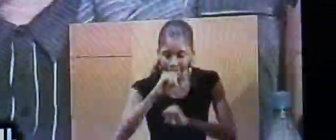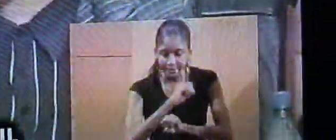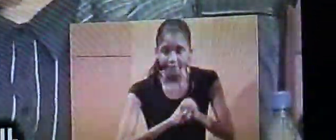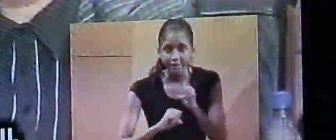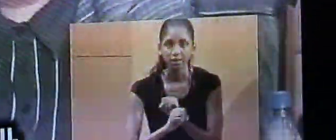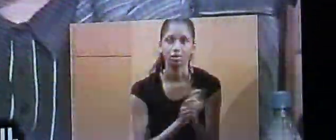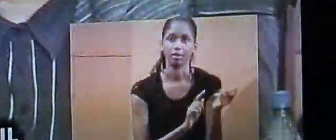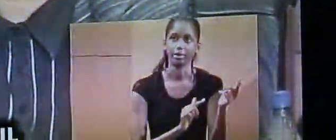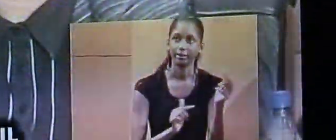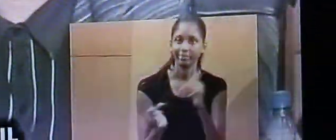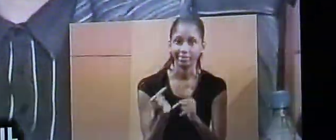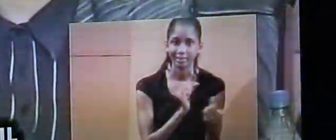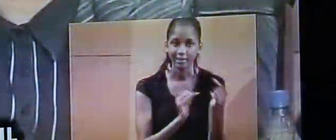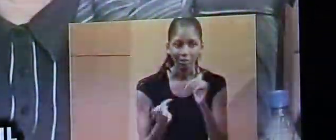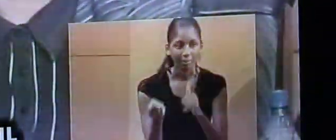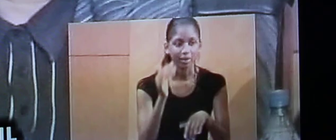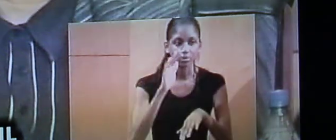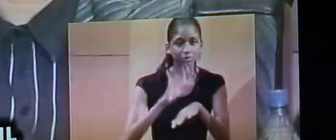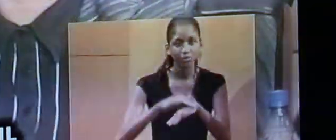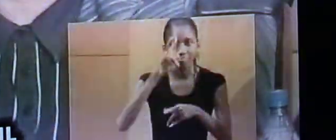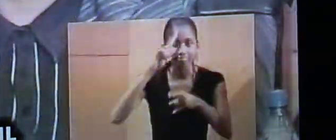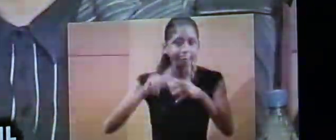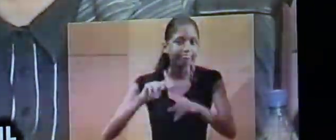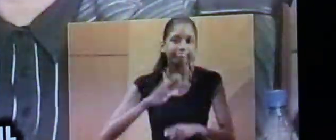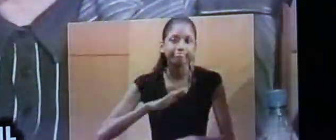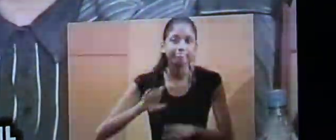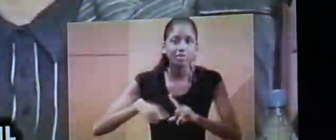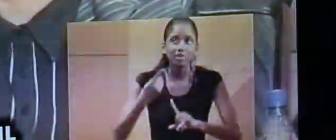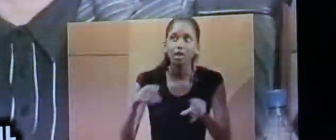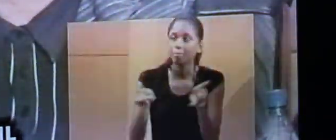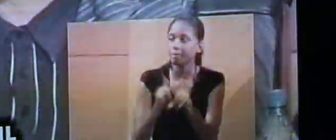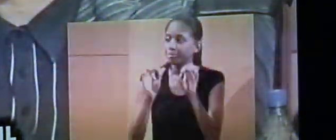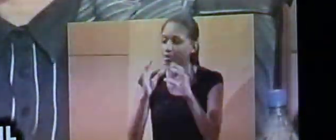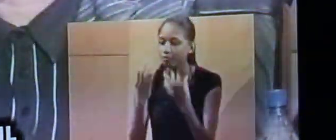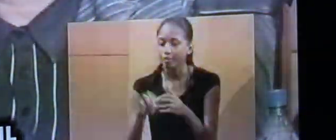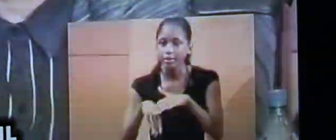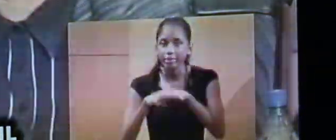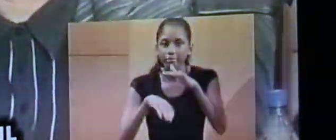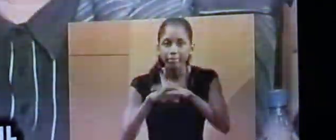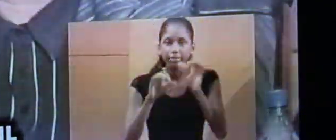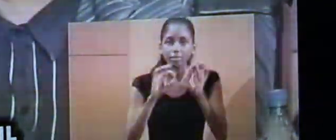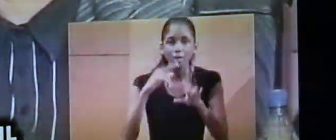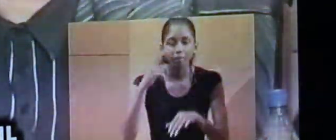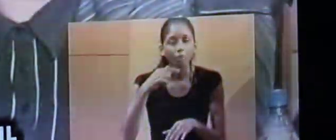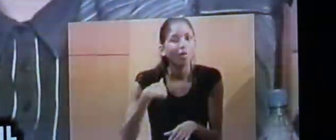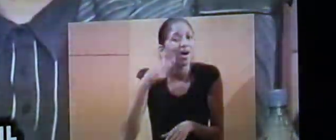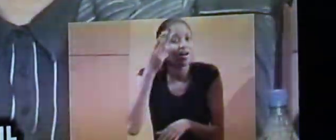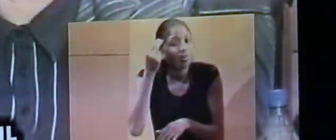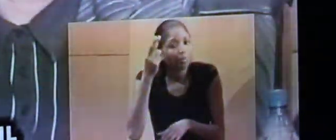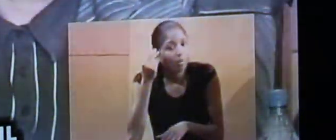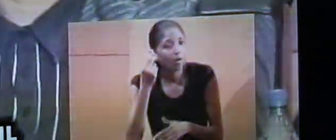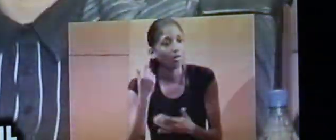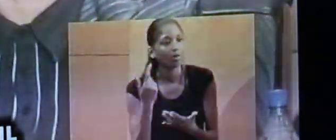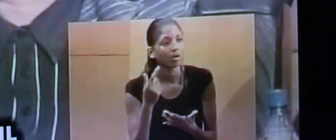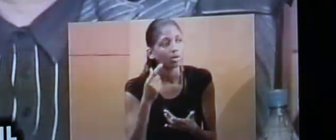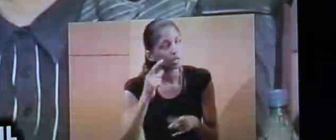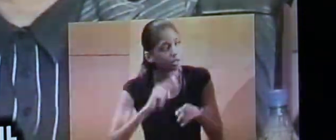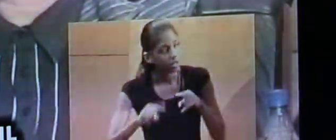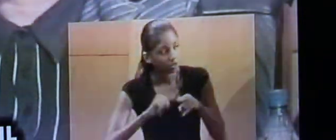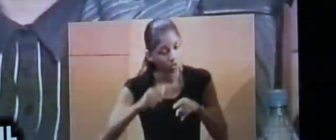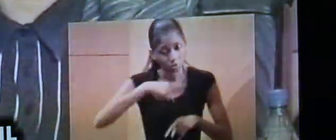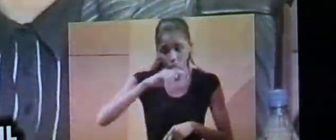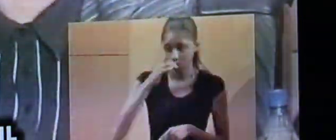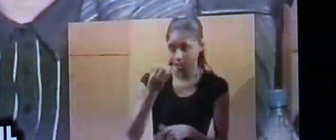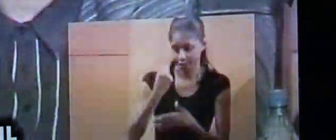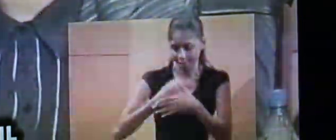sur un sujet important et en même temps vouloir limiter la parole. Je comprends que ce que nous puissions dire vous dérange